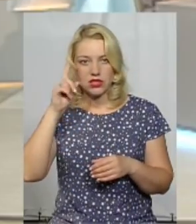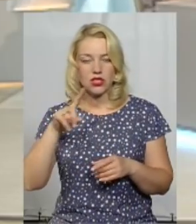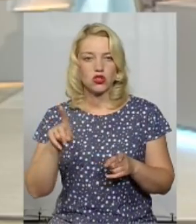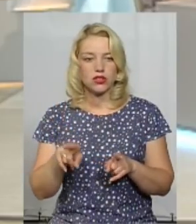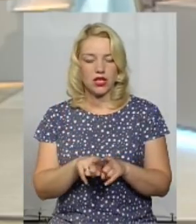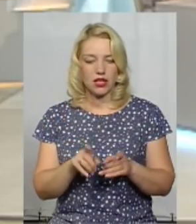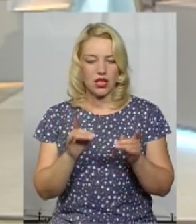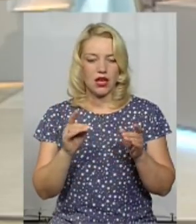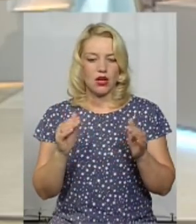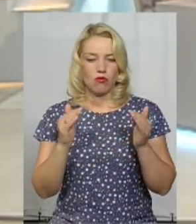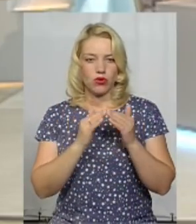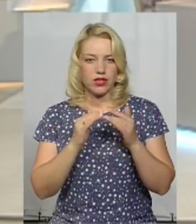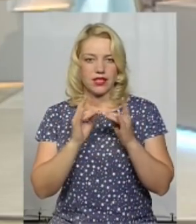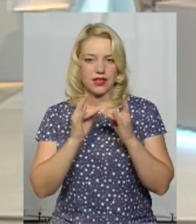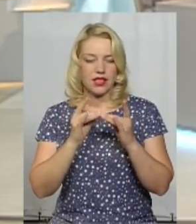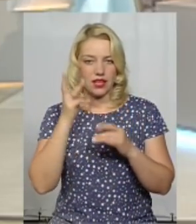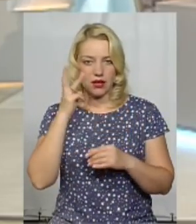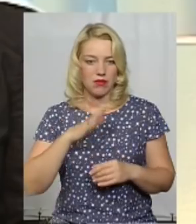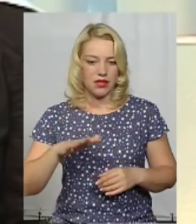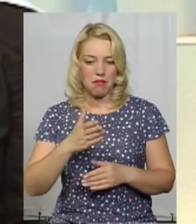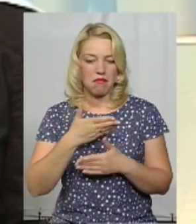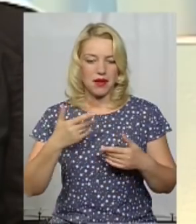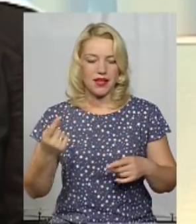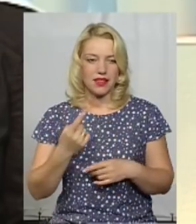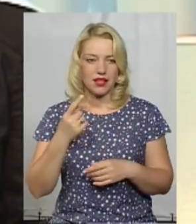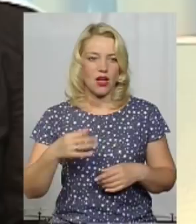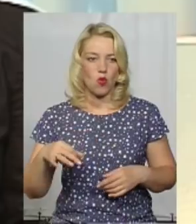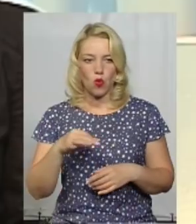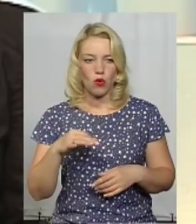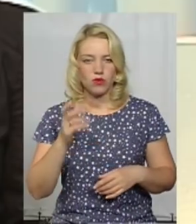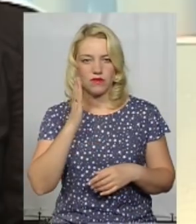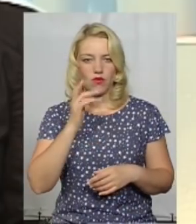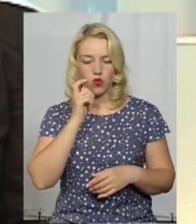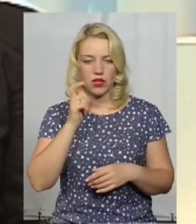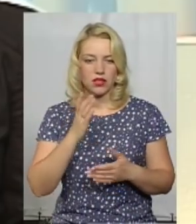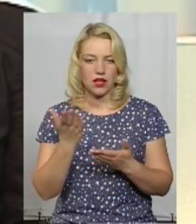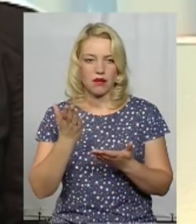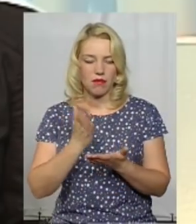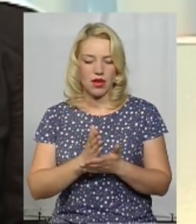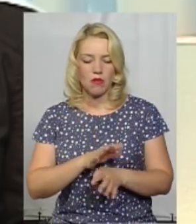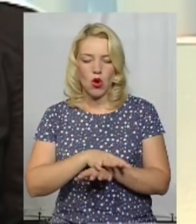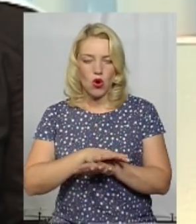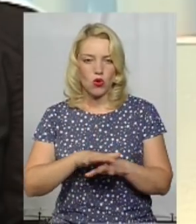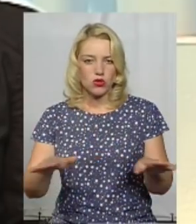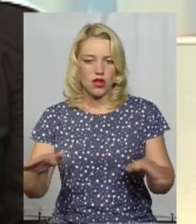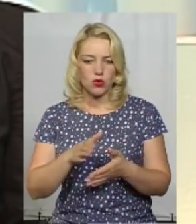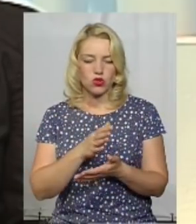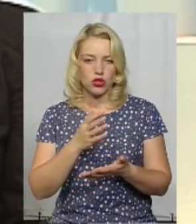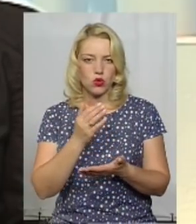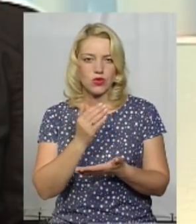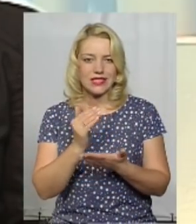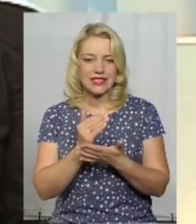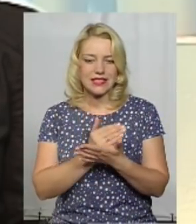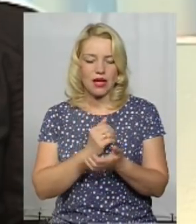будинки інтернати Хмельниччини. По-перше, ми єдина область в Україні, яка маємо розгалужену систему в кожному районі і